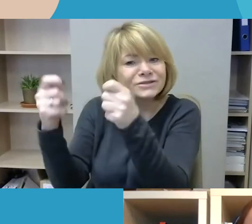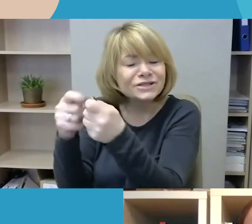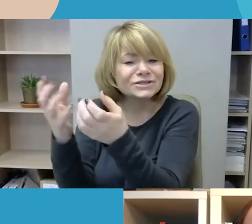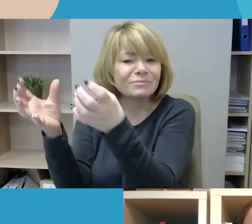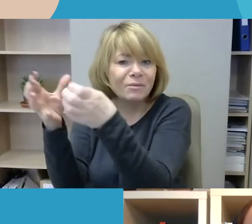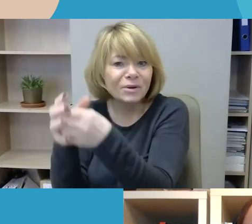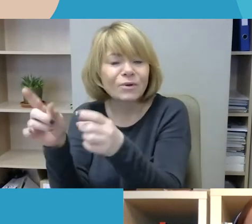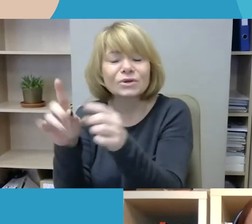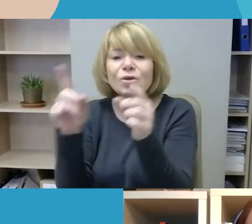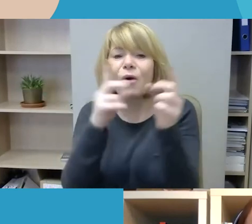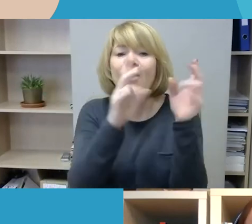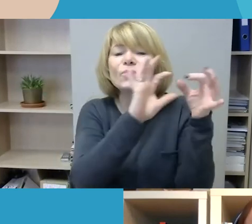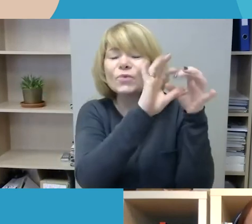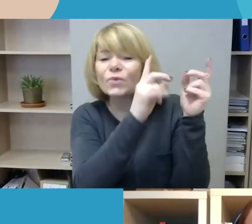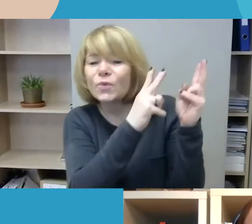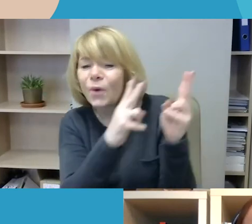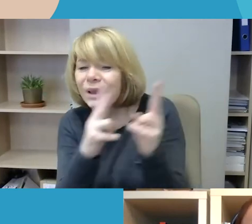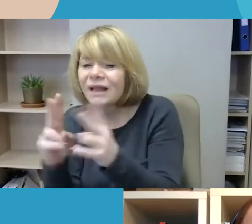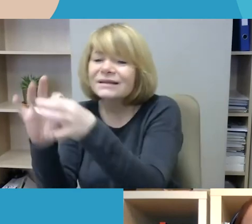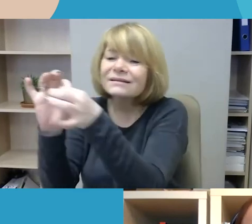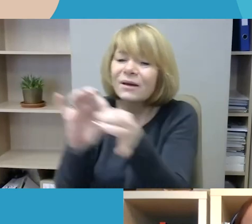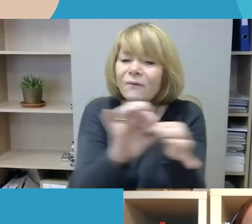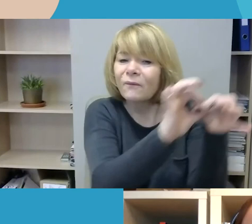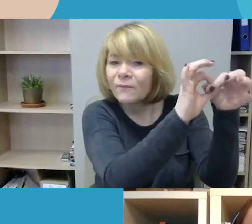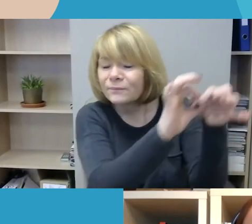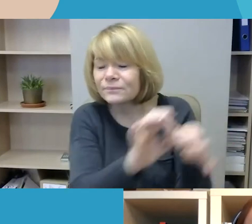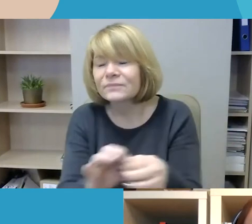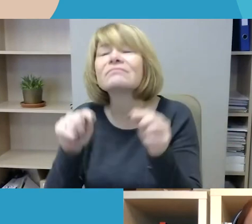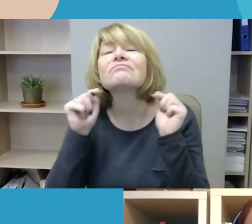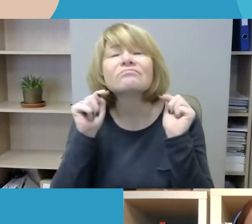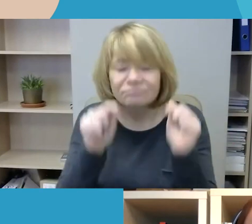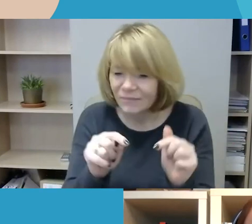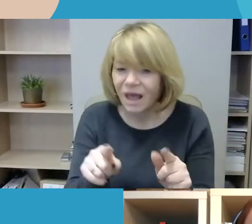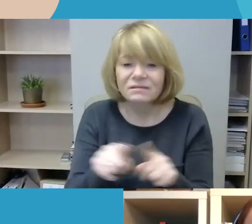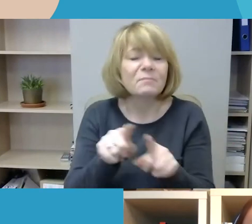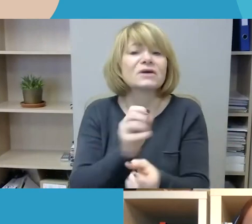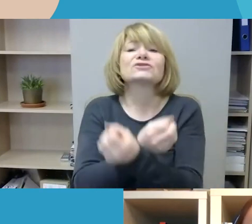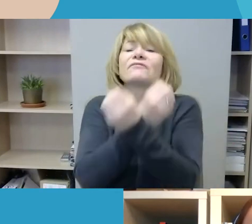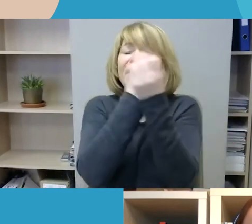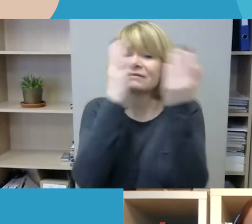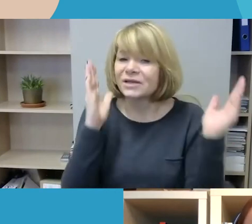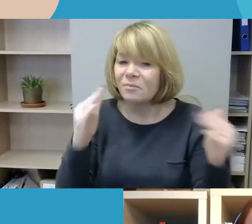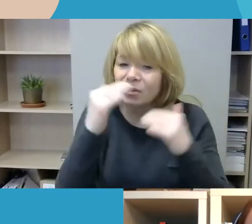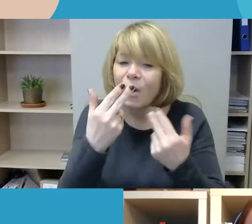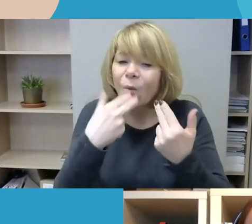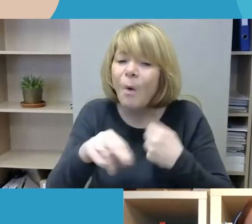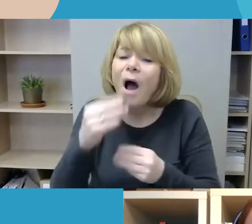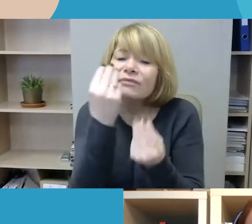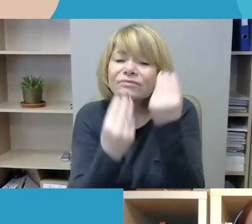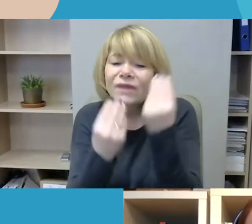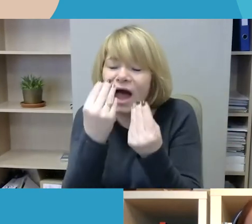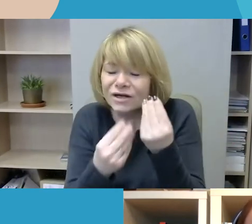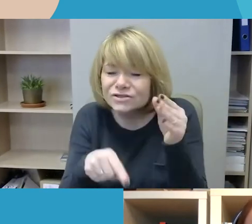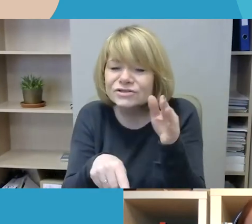apie tai, kas yra ten apikantos nusikaltimai. Nebejotinai švietimo sistema, kuri turėtų nuo darželių su vaikais kalbėti